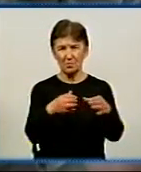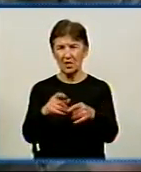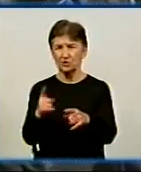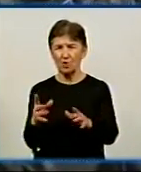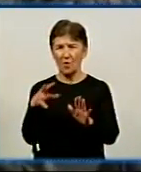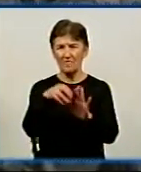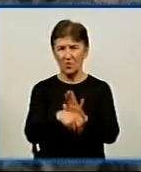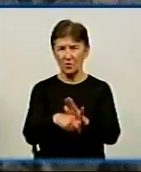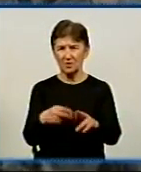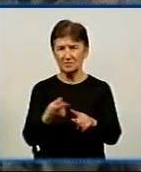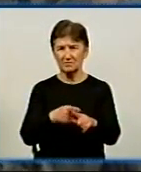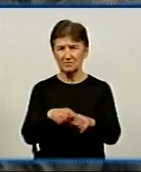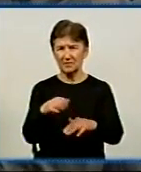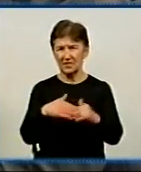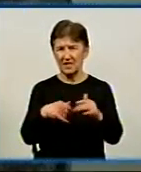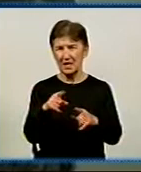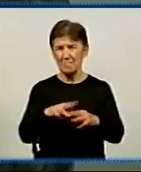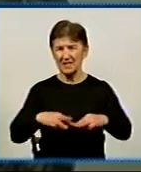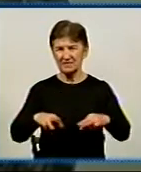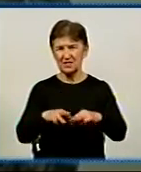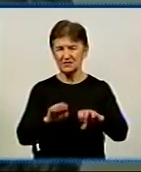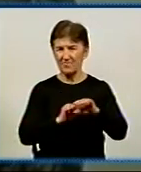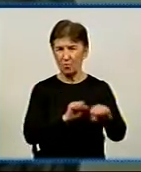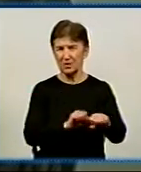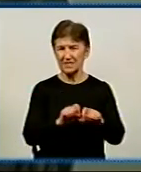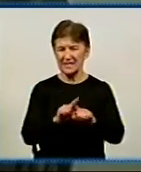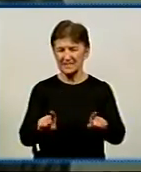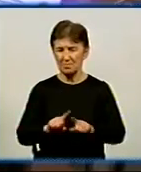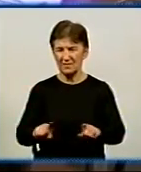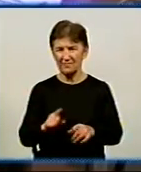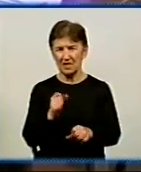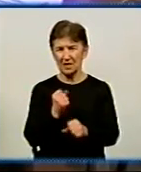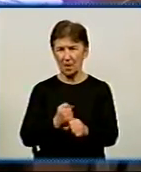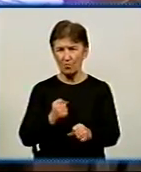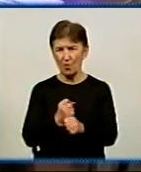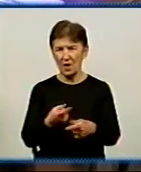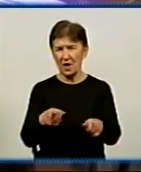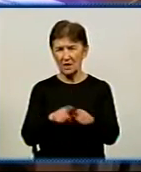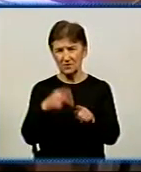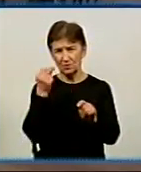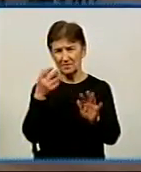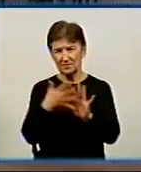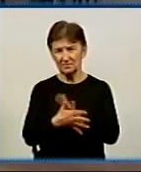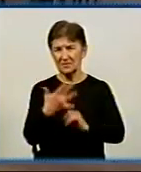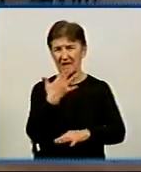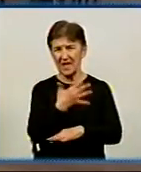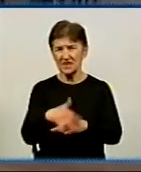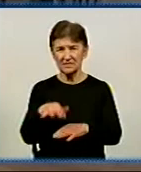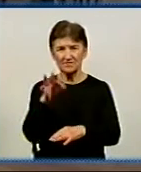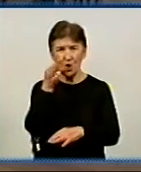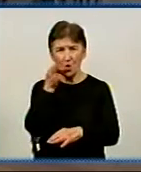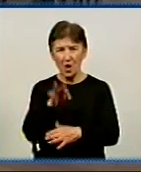Ради у справах Душпастерської епіки при Міноборони, обговорюють специфіку роботи капеланів у військах, а також вивчають відповідний іноземний досвід